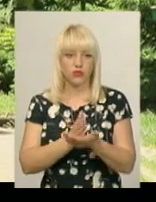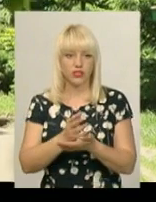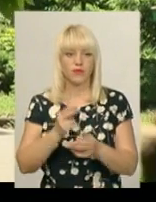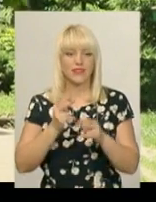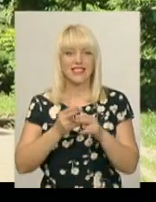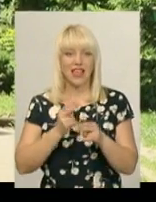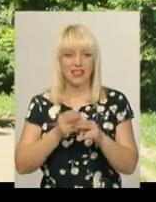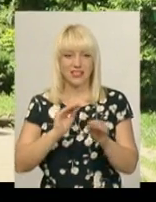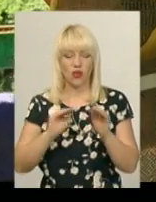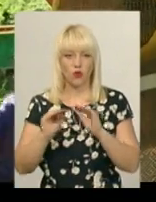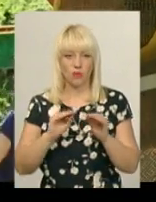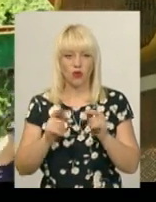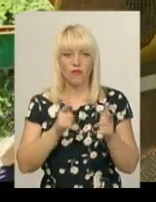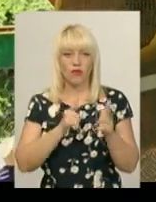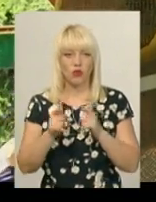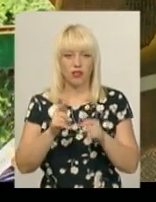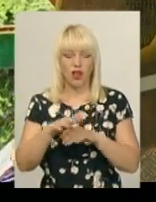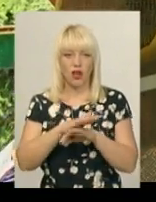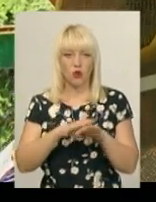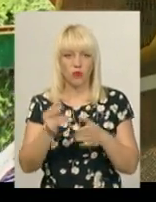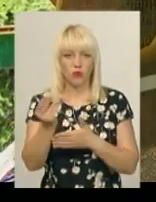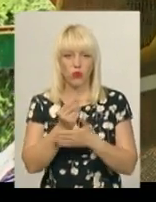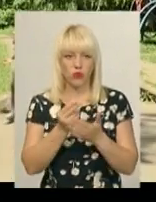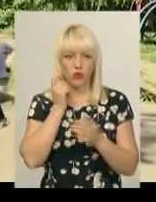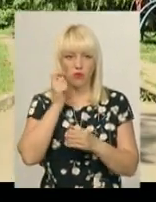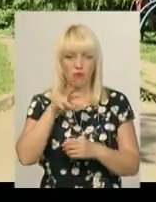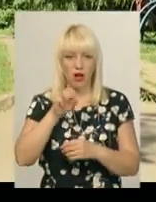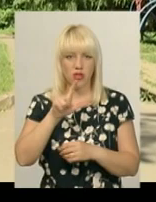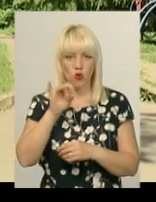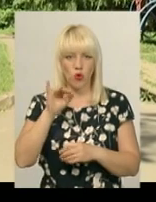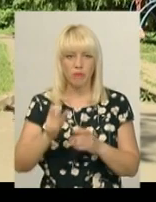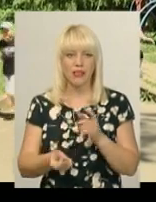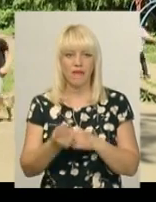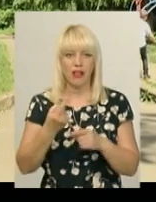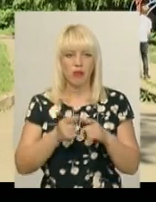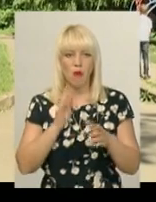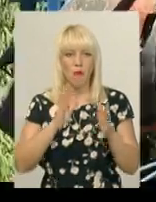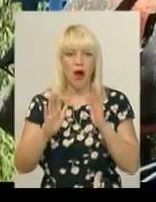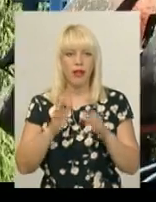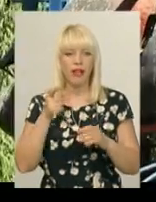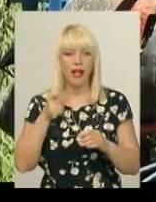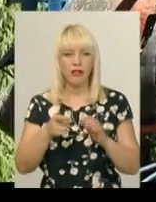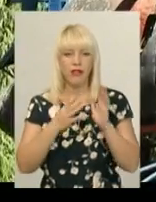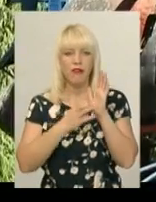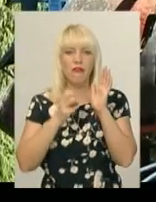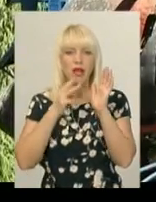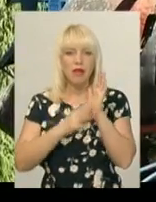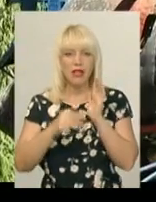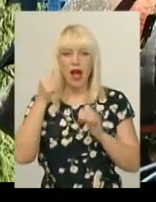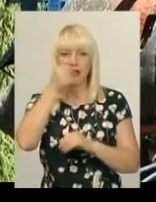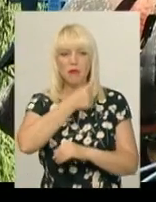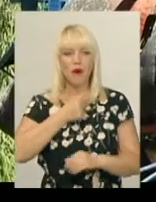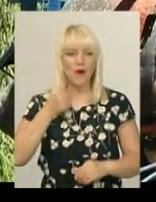композиції, виготовлені народним художником України Миколою Мазуром, з'явилися у цьому парку у 1980 році.